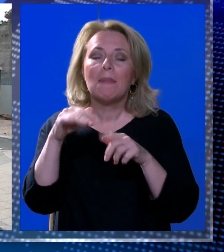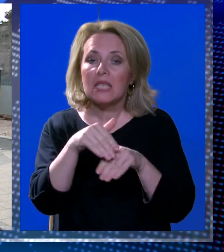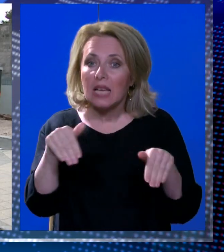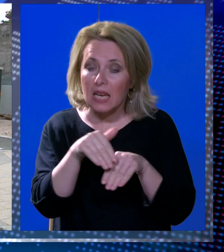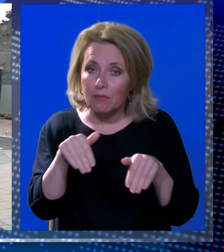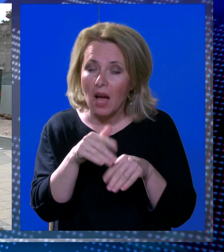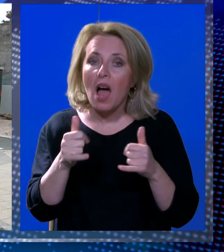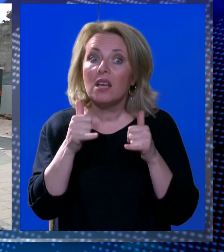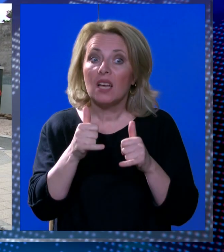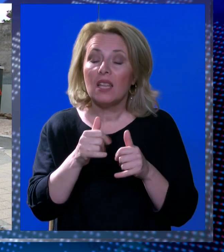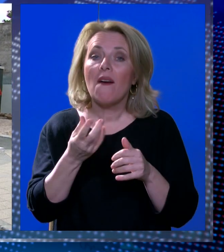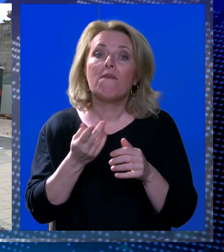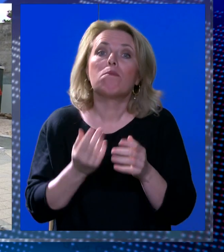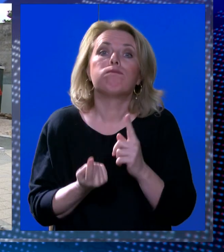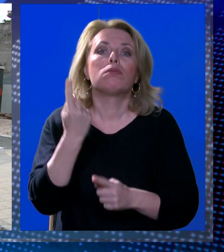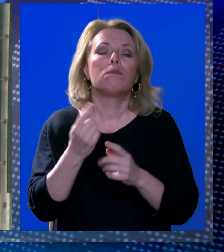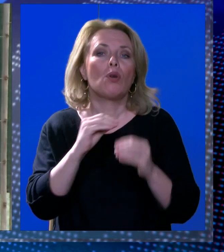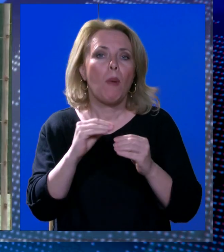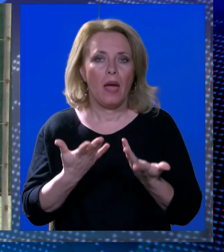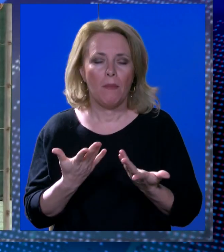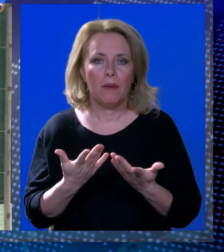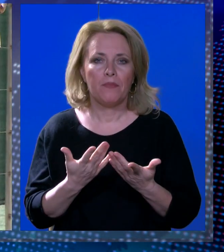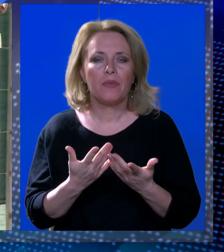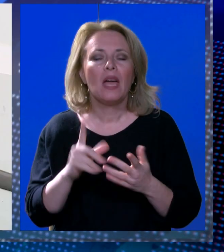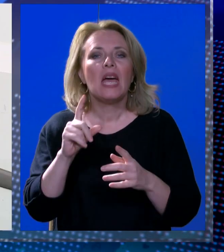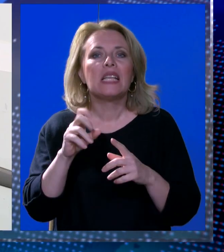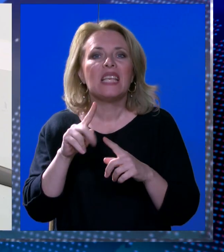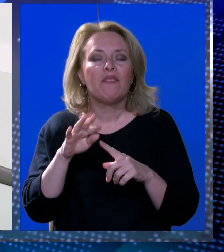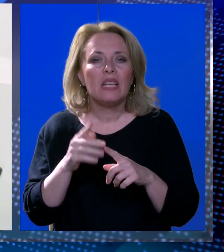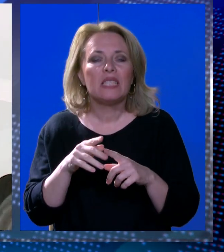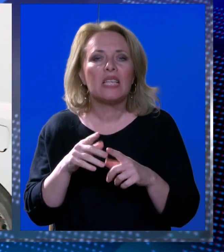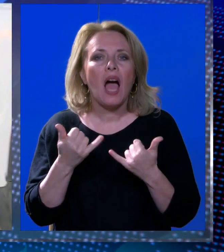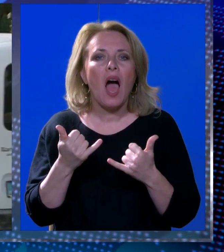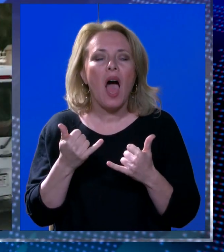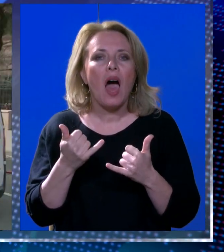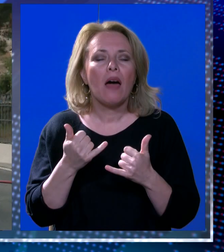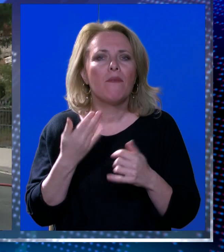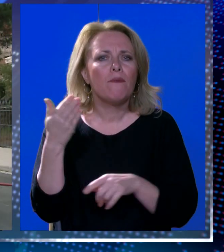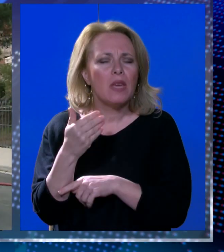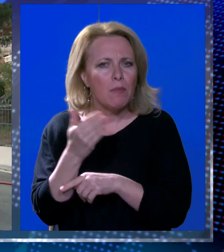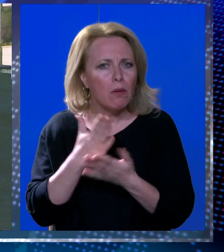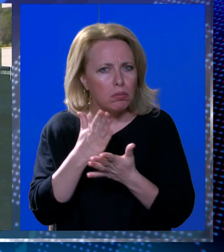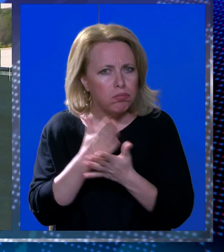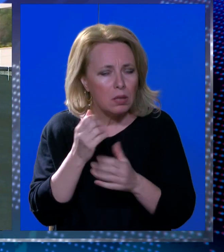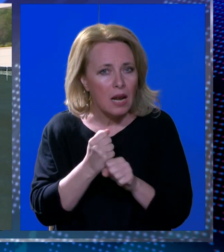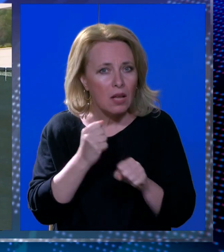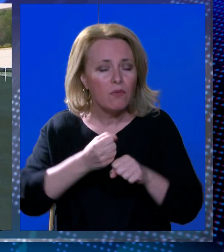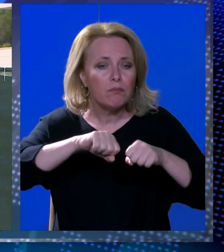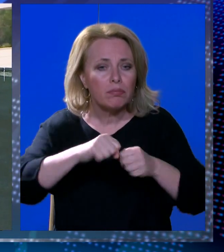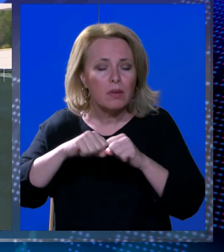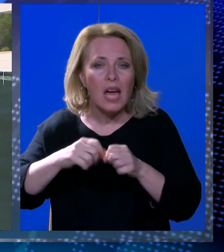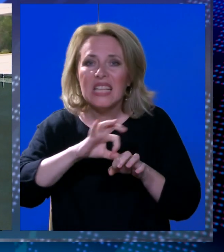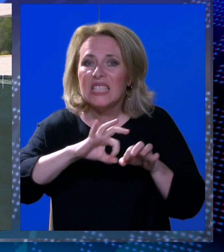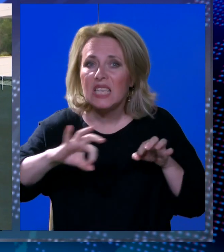Za promet će biti zatvorena do 19. sječnja. Captatska tvrtka koja je izvodi radove oštetila vodopskrbnu cijep i ostavila dio